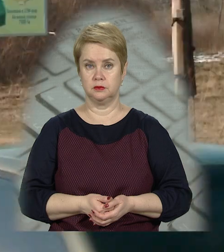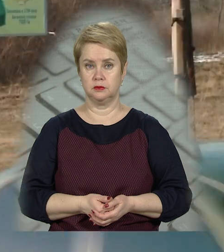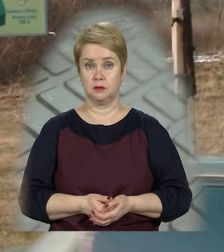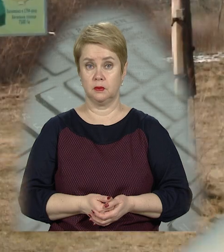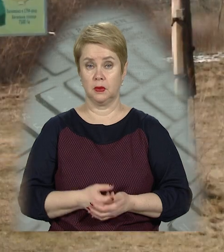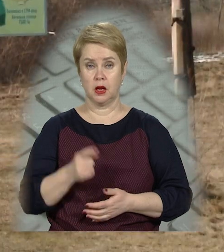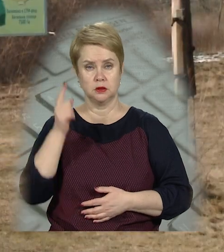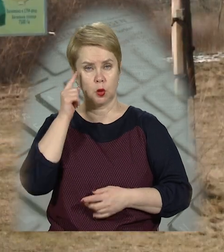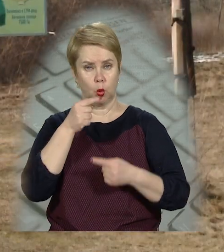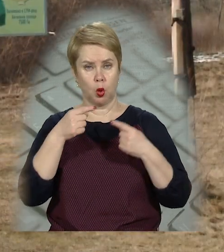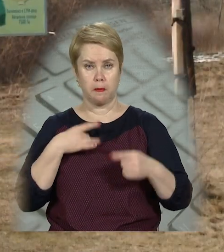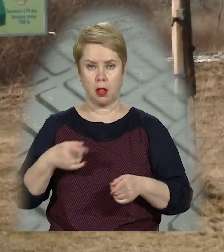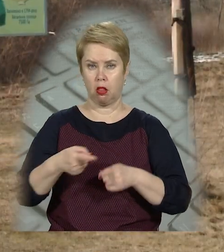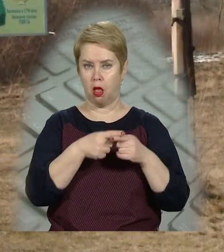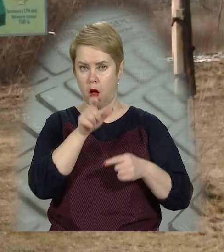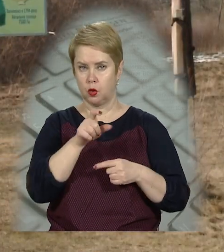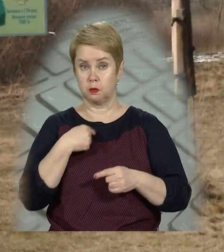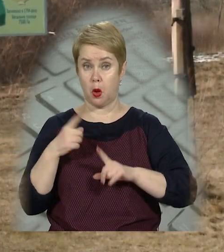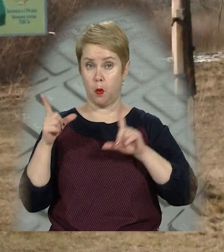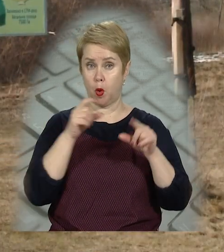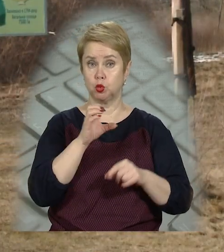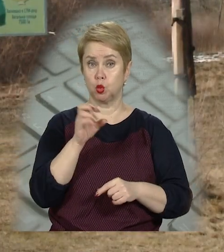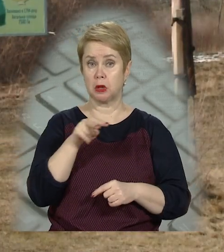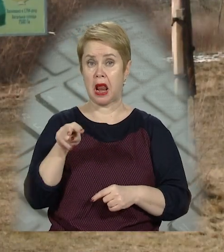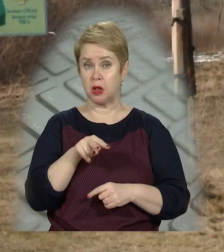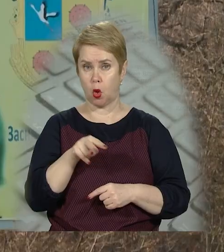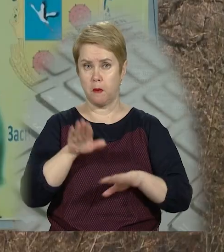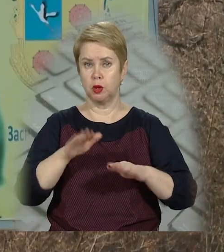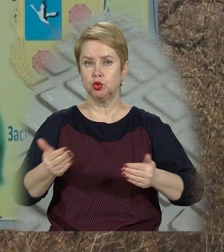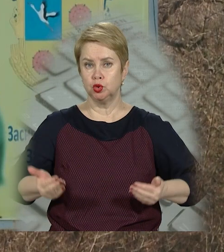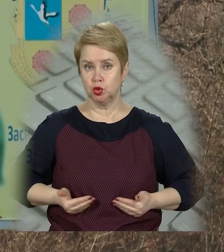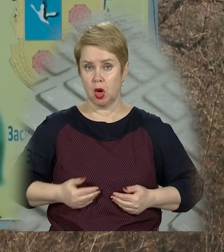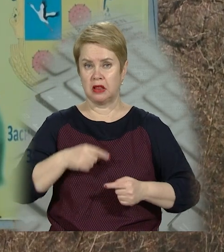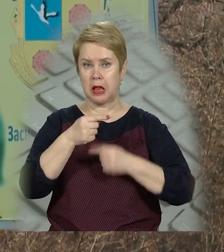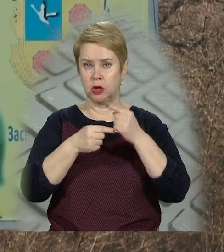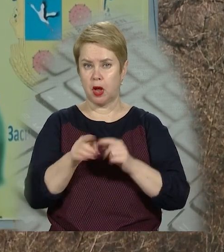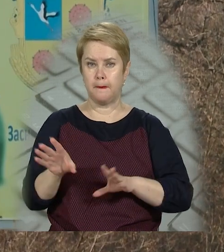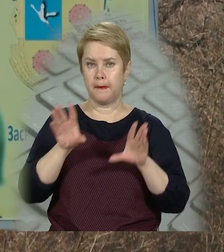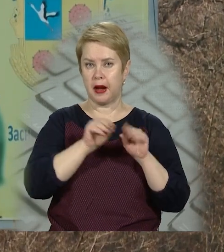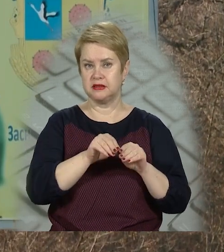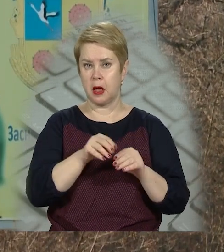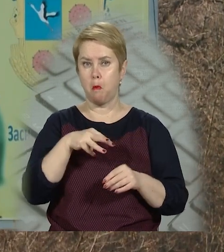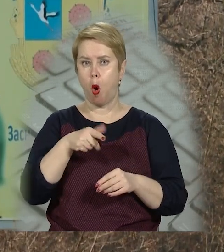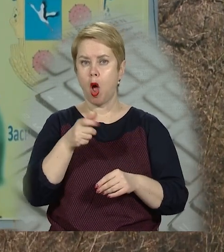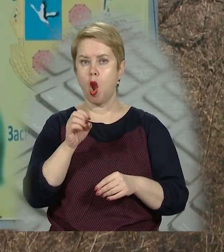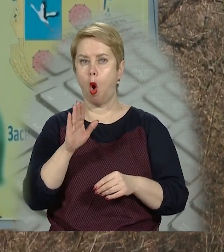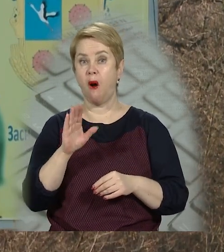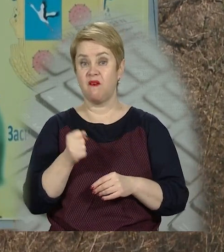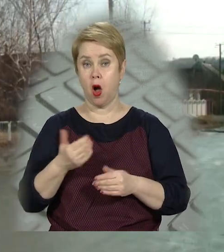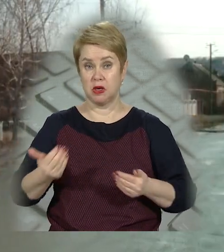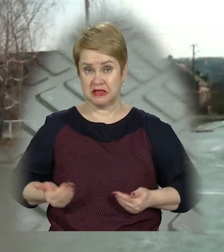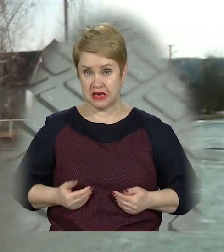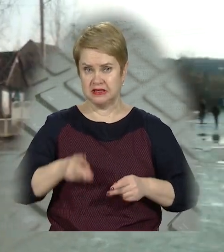За думкою інших білорусів, ми поїхали до Сурсько-Литовського. Місцеві жителі – нащадки переселенців з-під Могильова, які